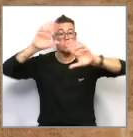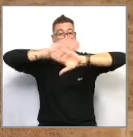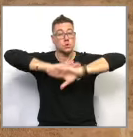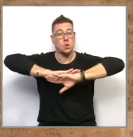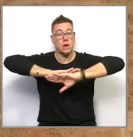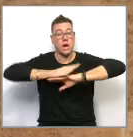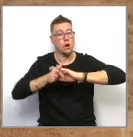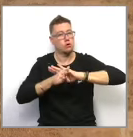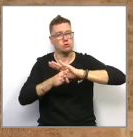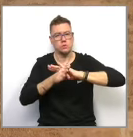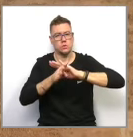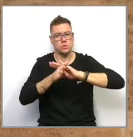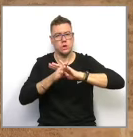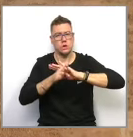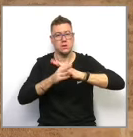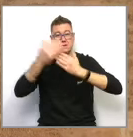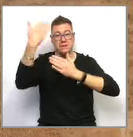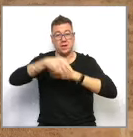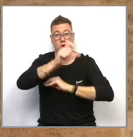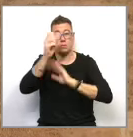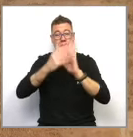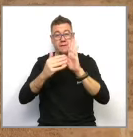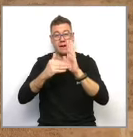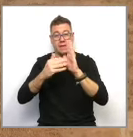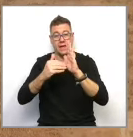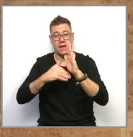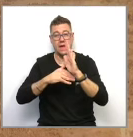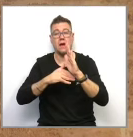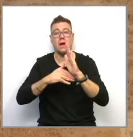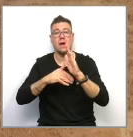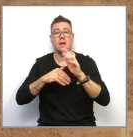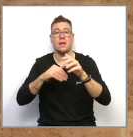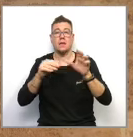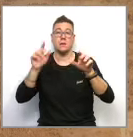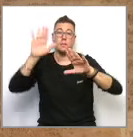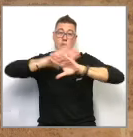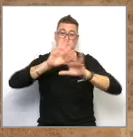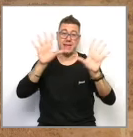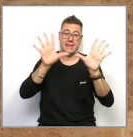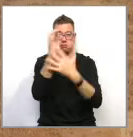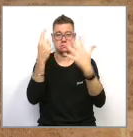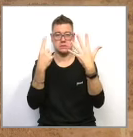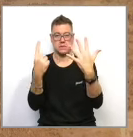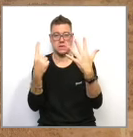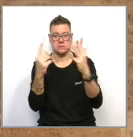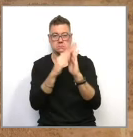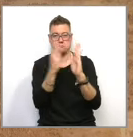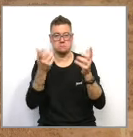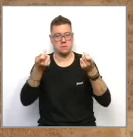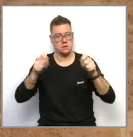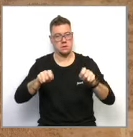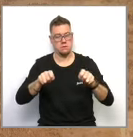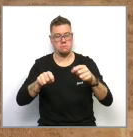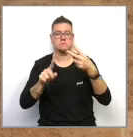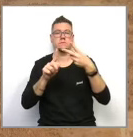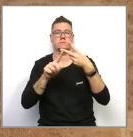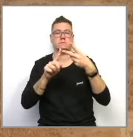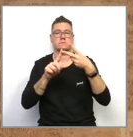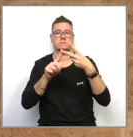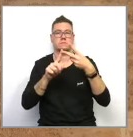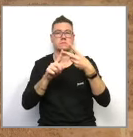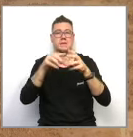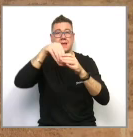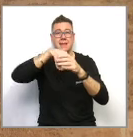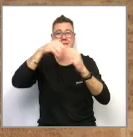continuarà restringida a la comunitat valenciana entre les 10 de la nit i les 6 del matí. Dos, dins